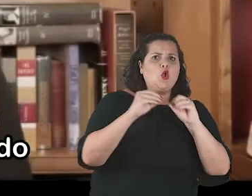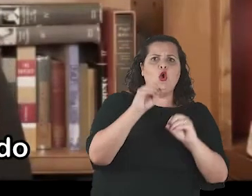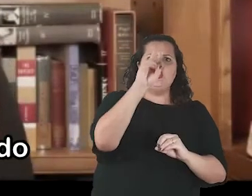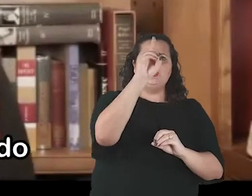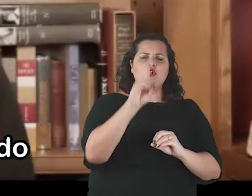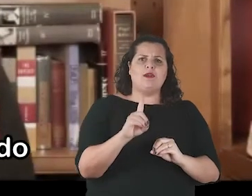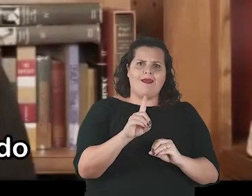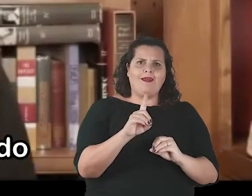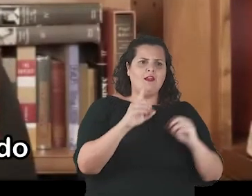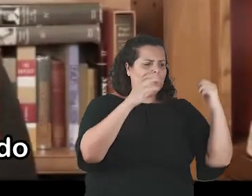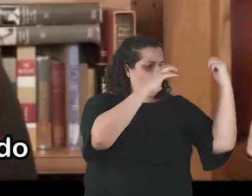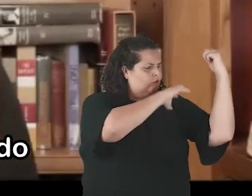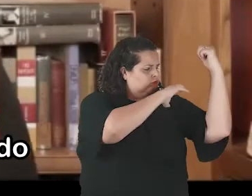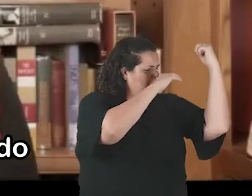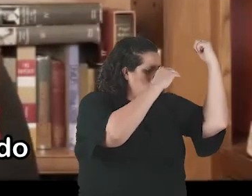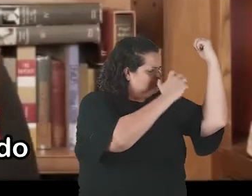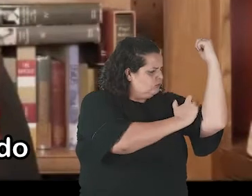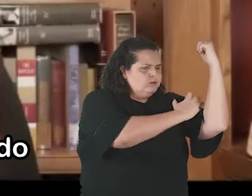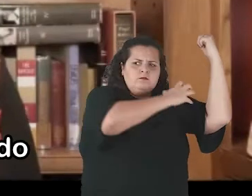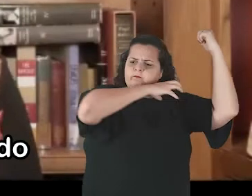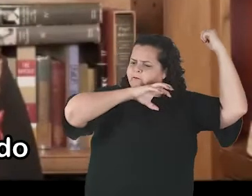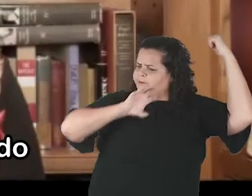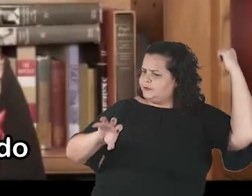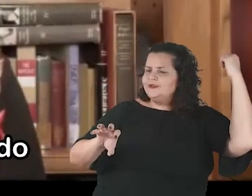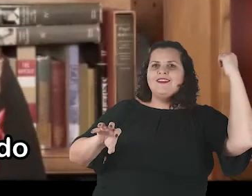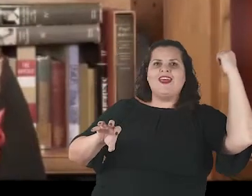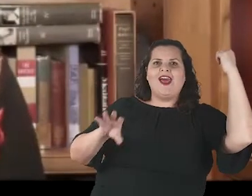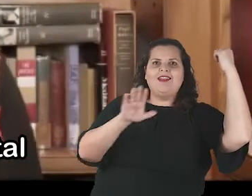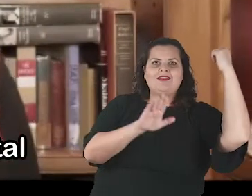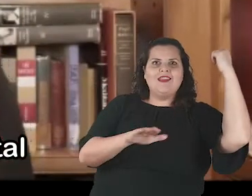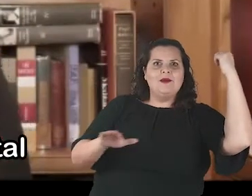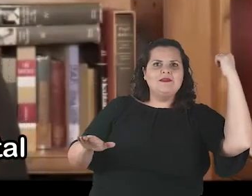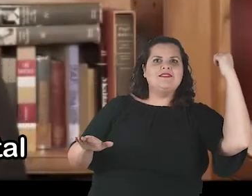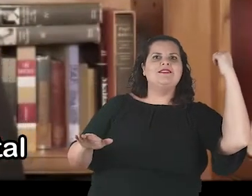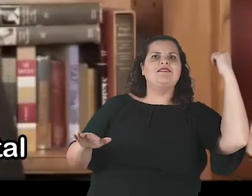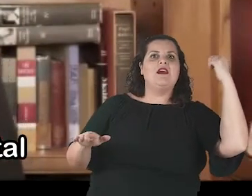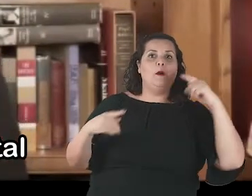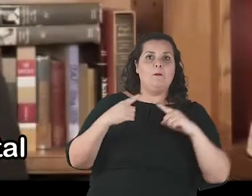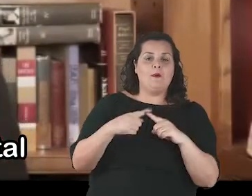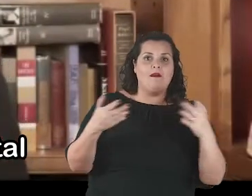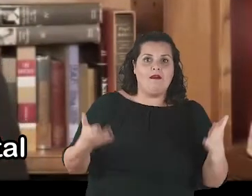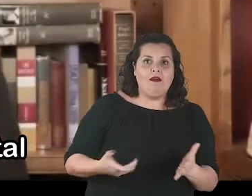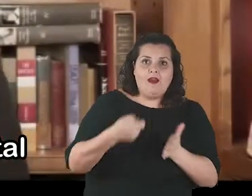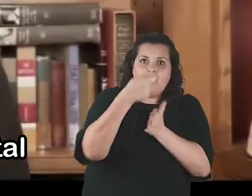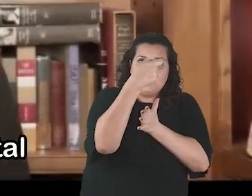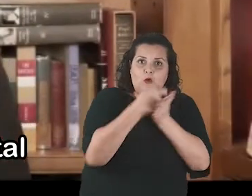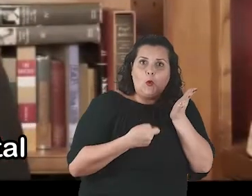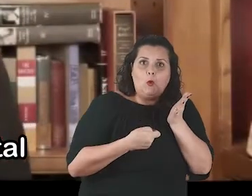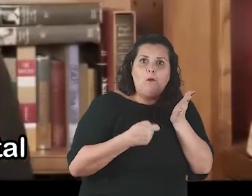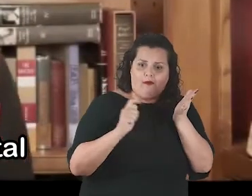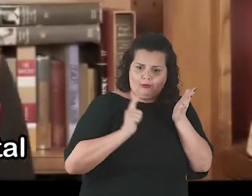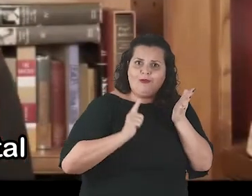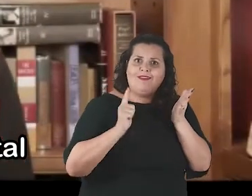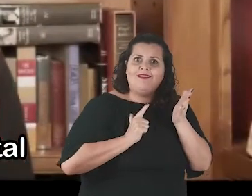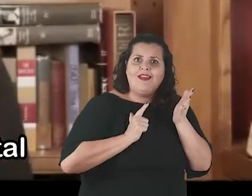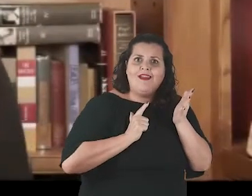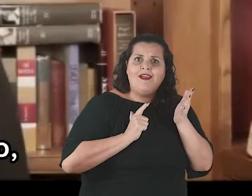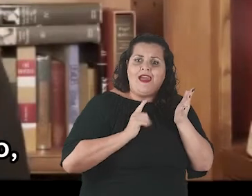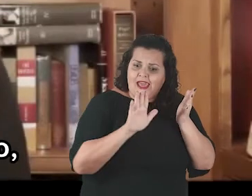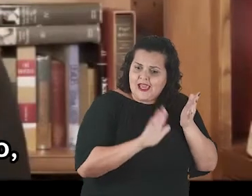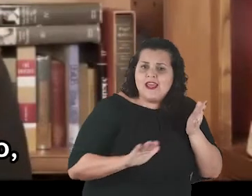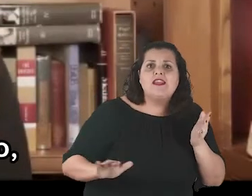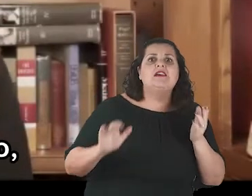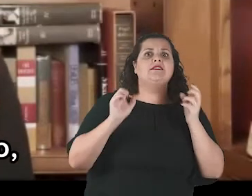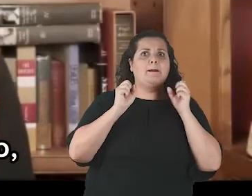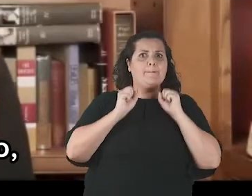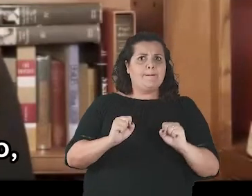empowered with the rights won for them over the last century and brought forward now into the digital century with